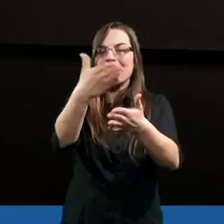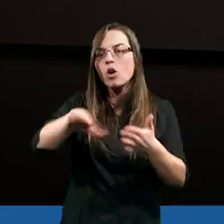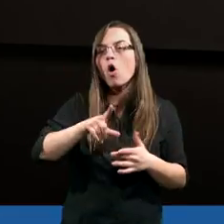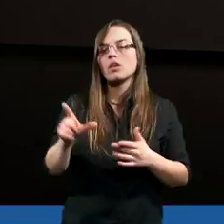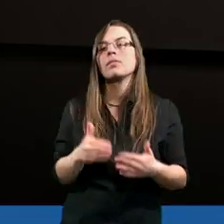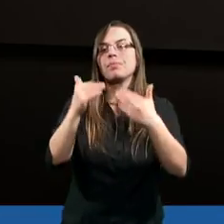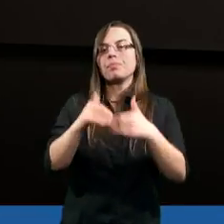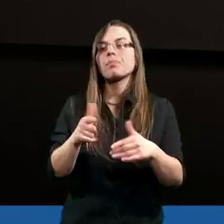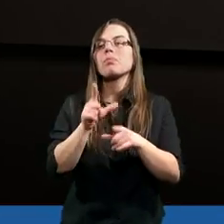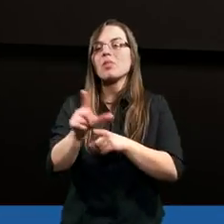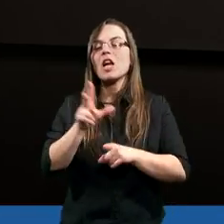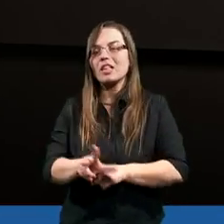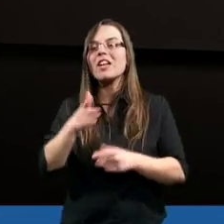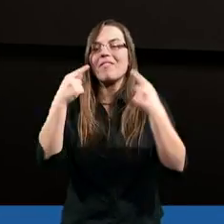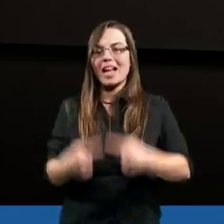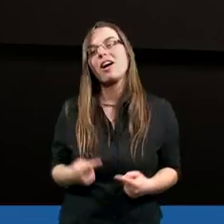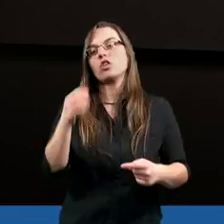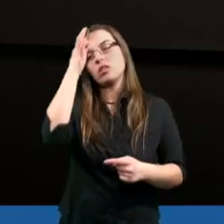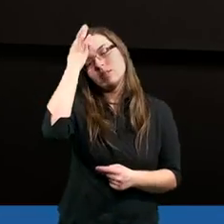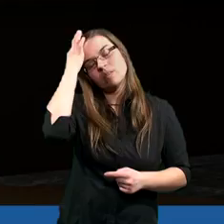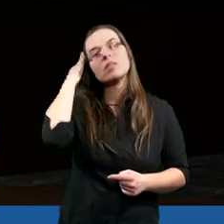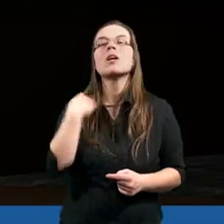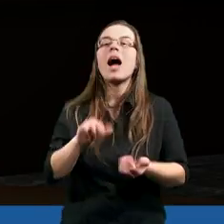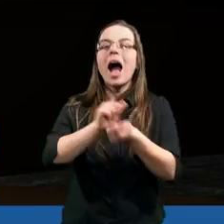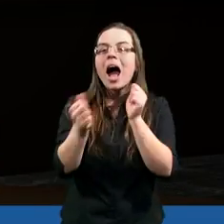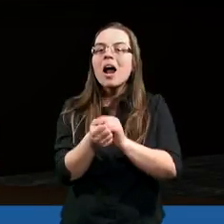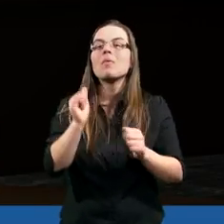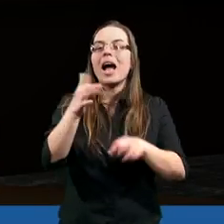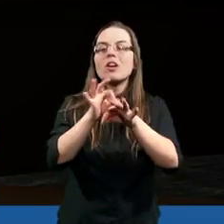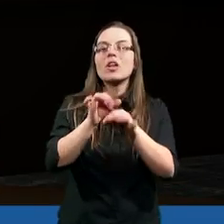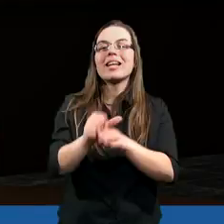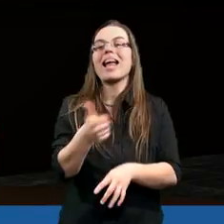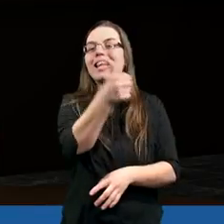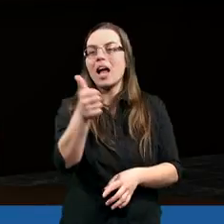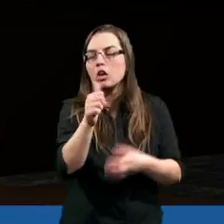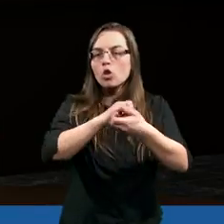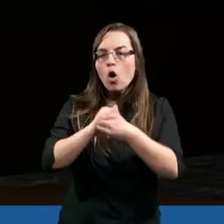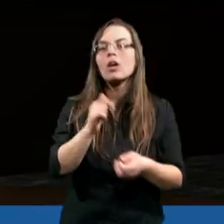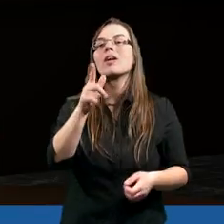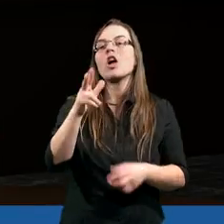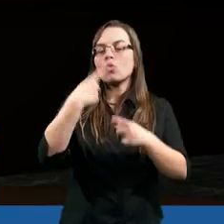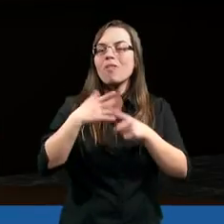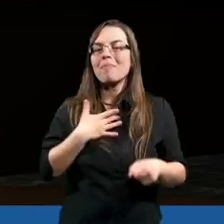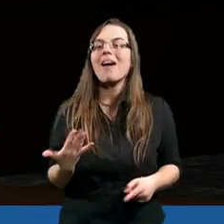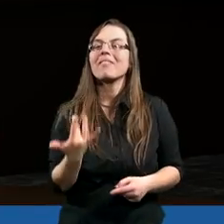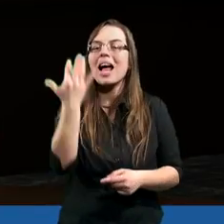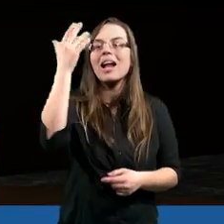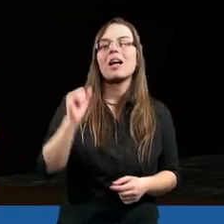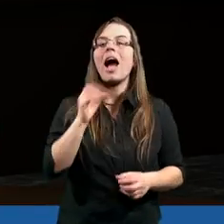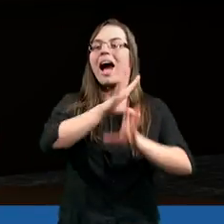rozdział 12 i 13 wiersz. Albowiem jak ciało jest jedno, a członków ma wiele,